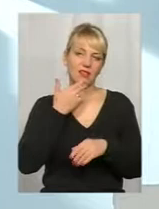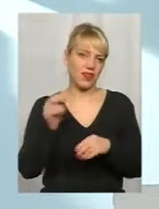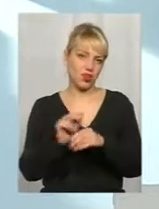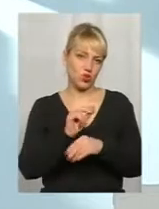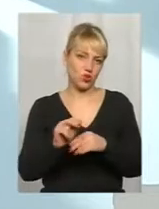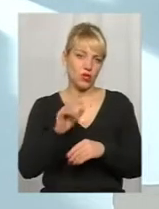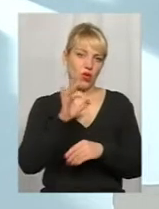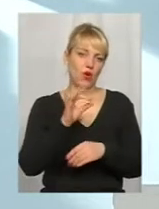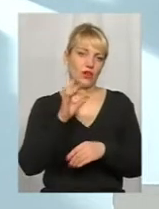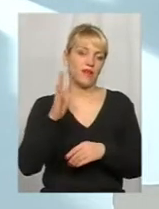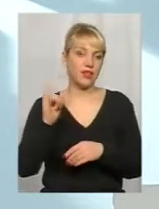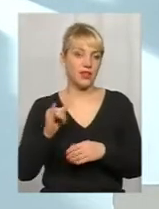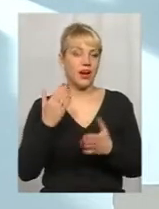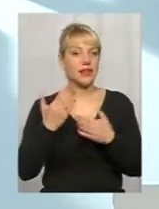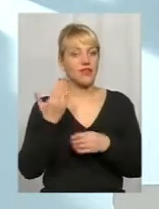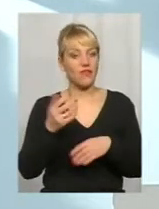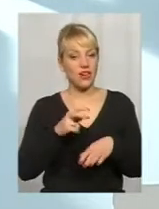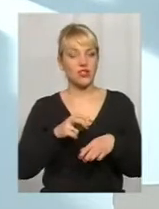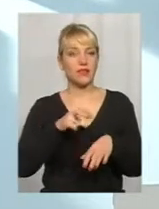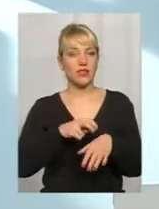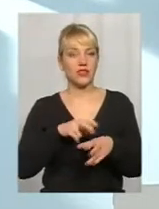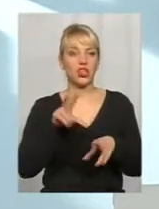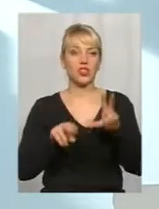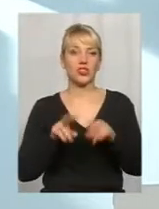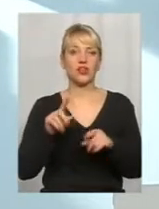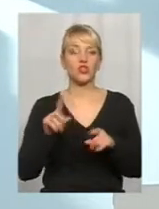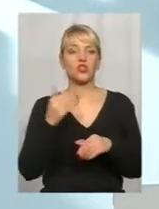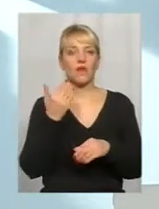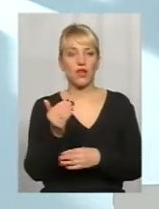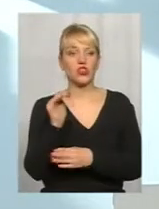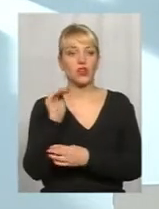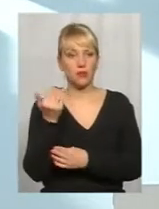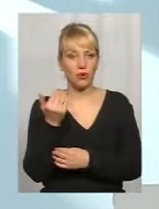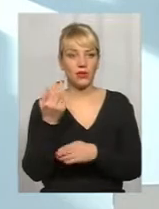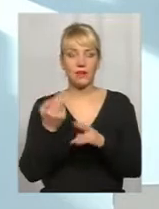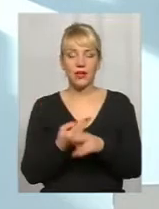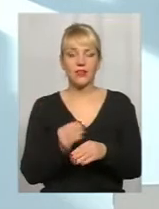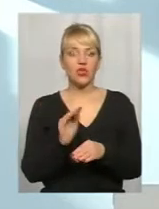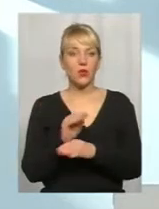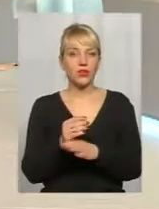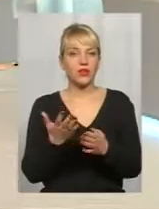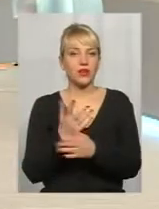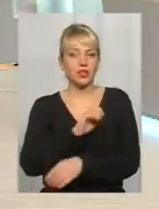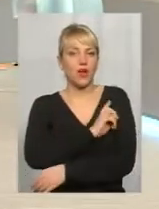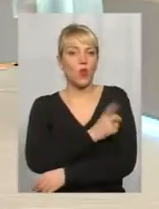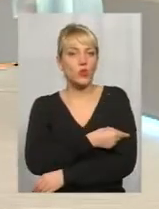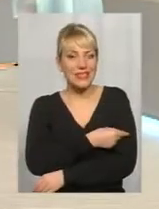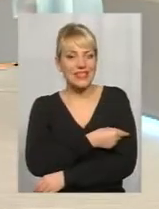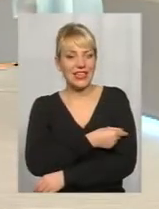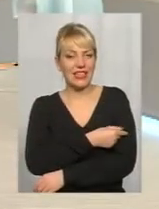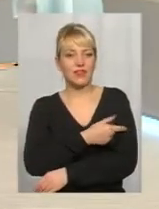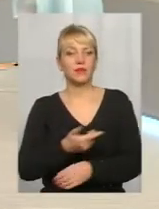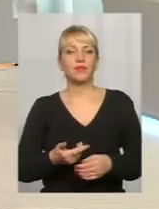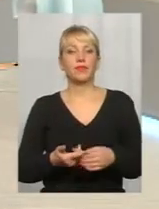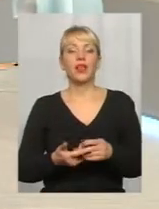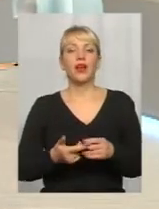необходимости. Якщо ваш педиатр считає, що ваш ребенок без дополнительних каких-то усилий с його сторони